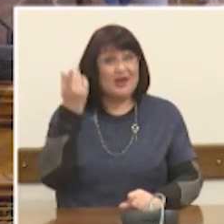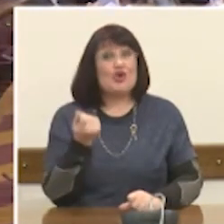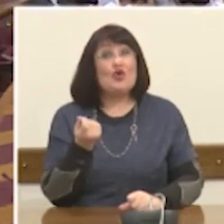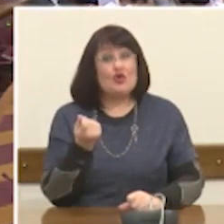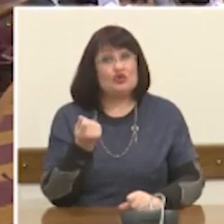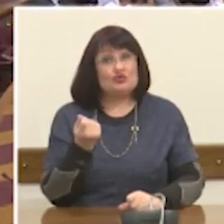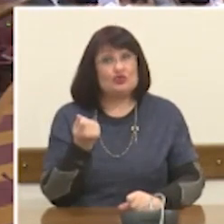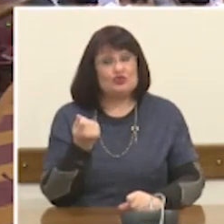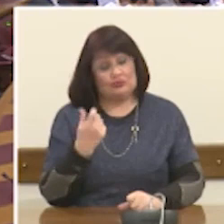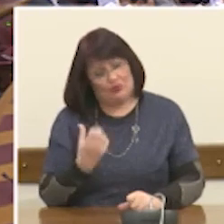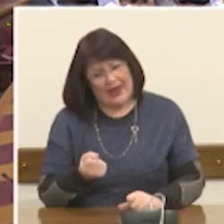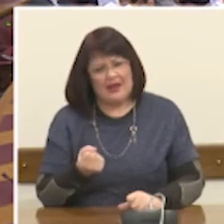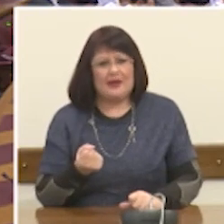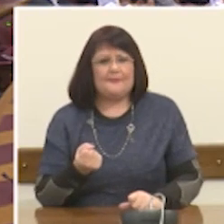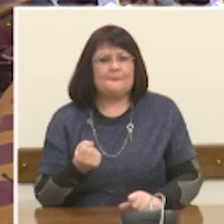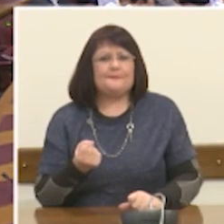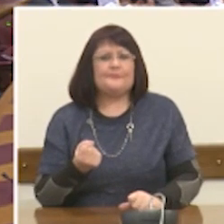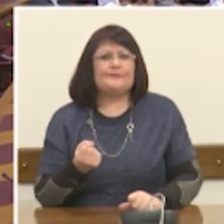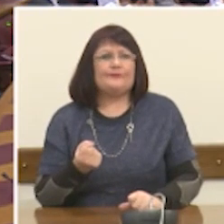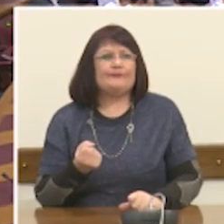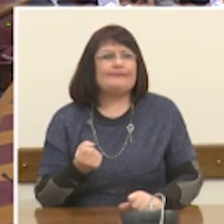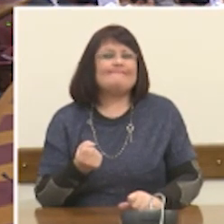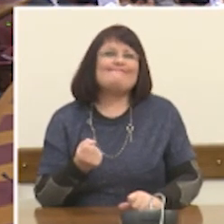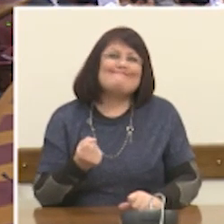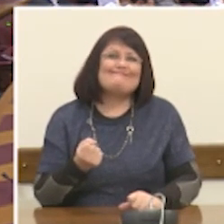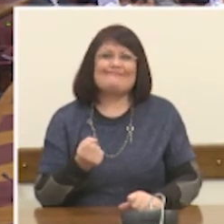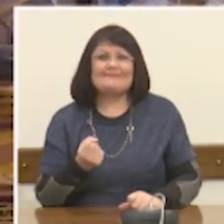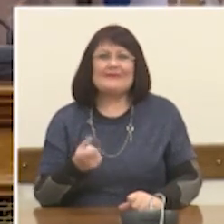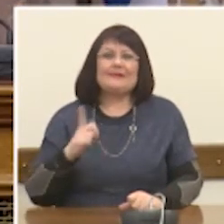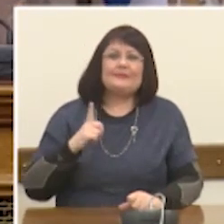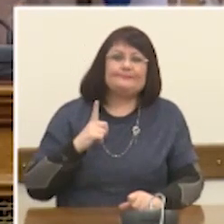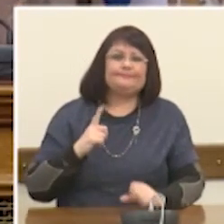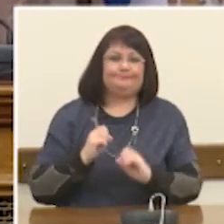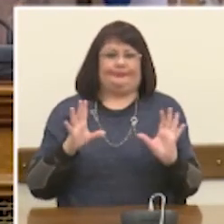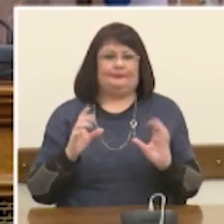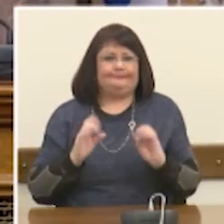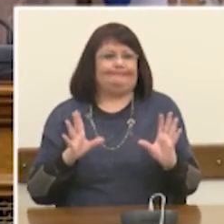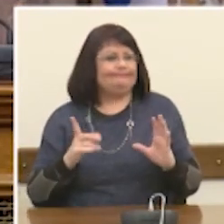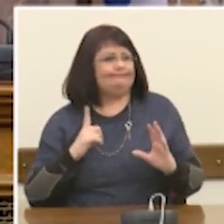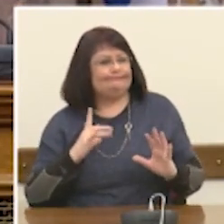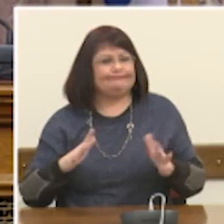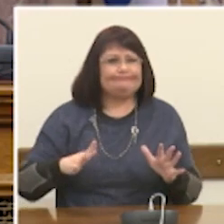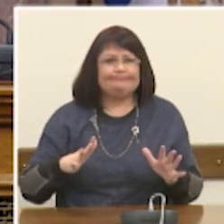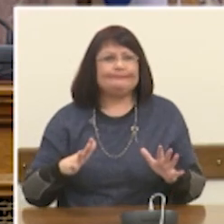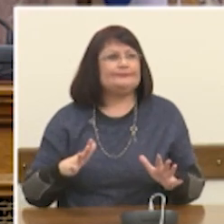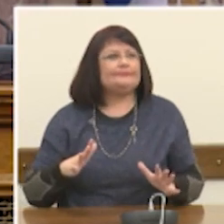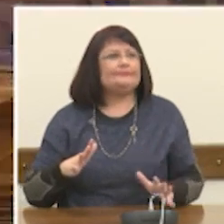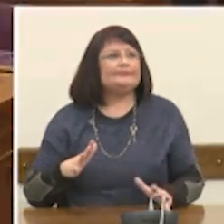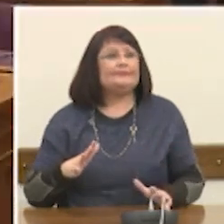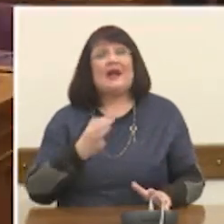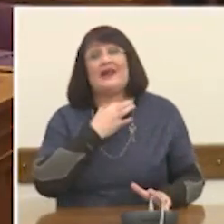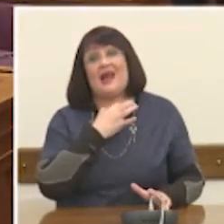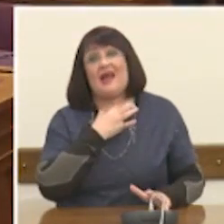συνεπάγεται συνέχεια μας ευνηδιάζει και μας βρίσκει ενδεχομένως στην ανάγκη να